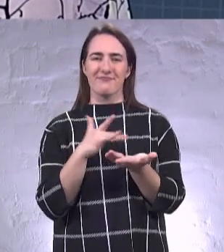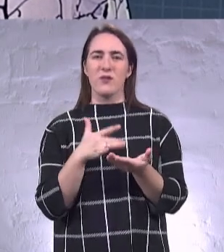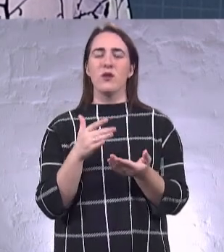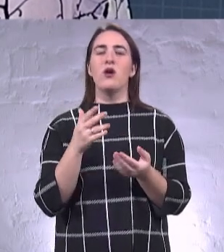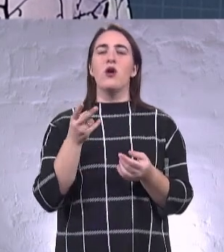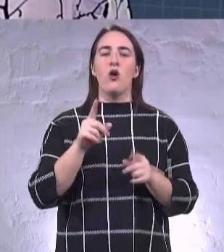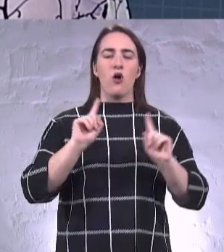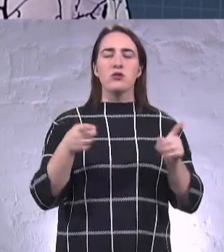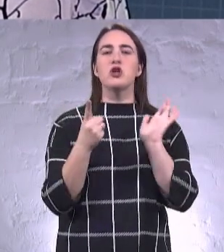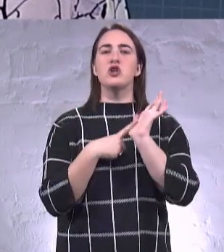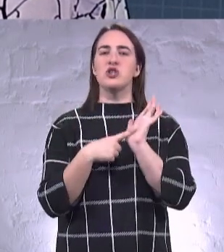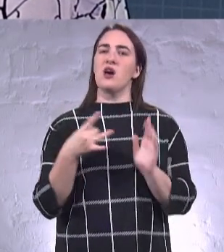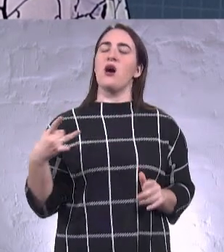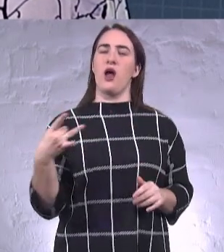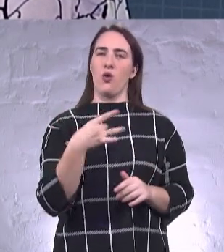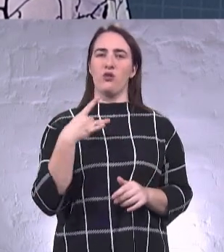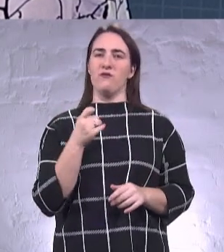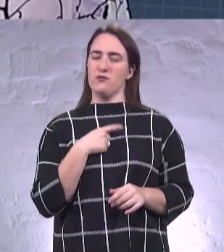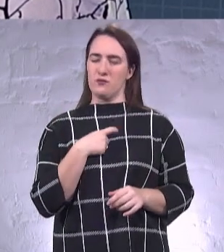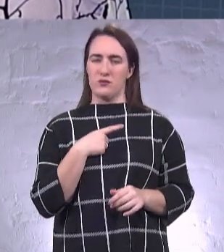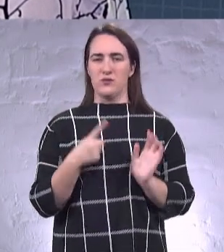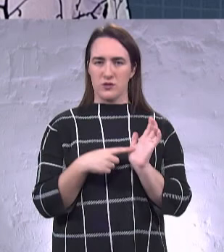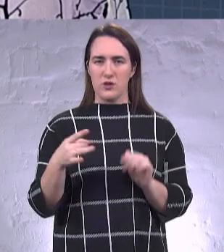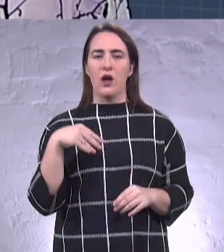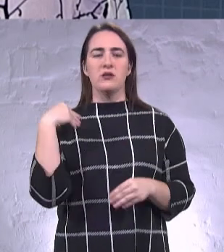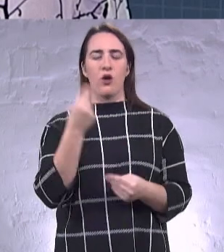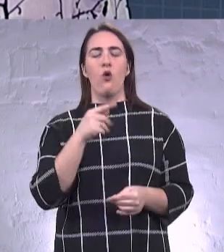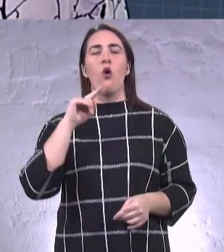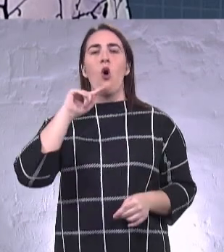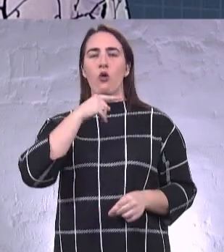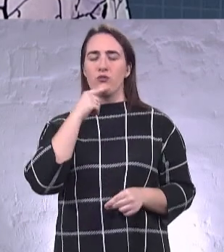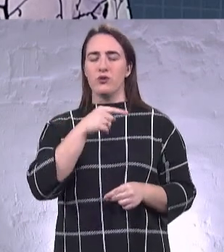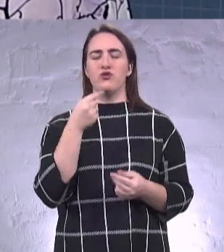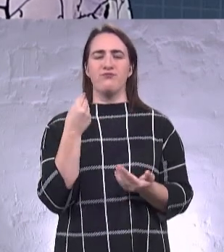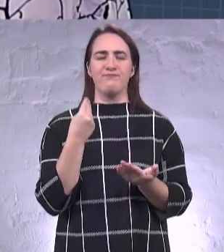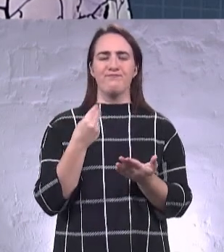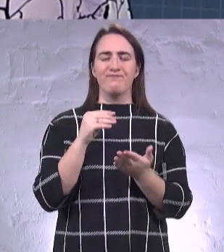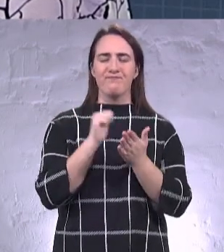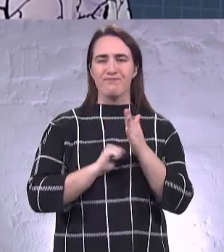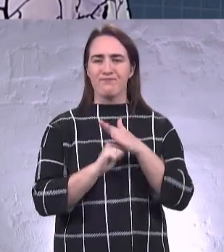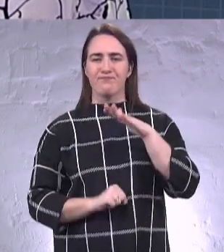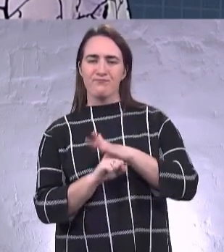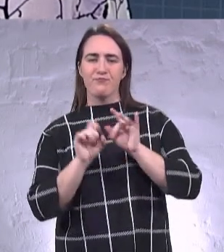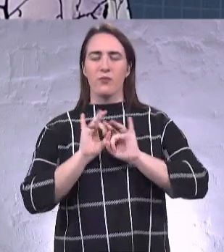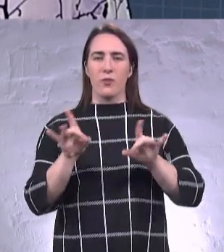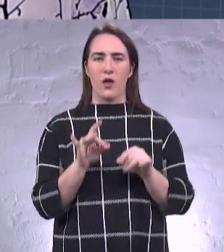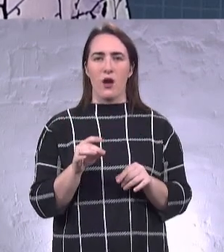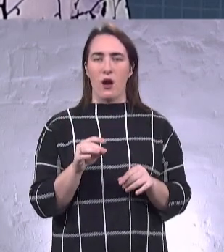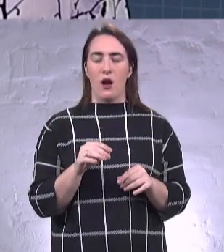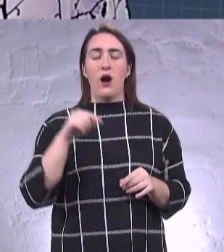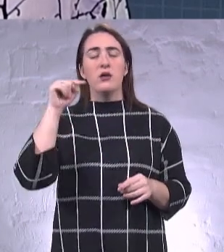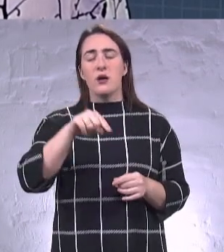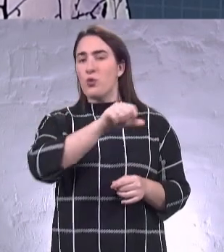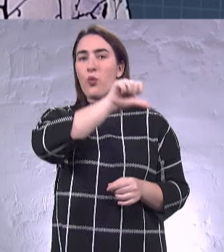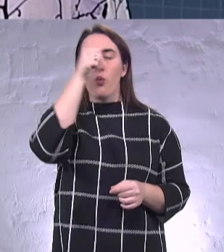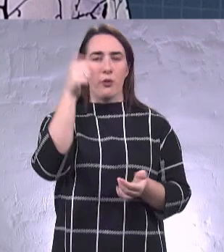районів. Вони дають економічне обґрунтування, а тут ціла купа питань, пов